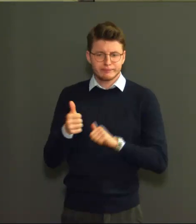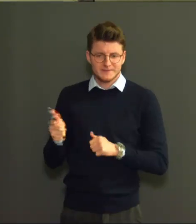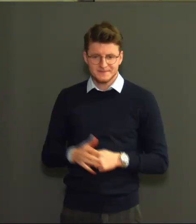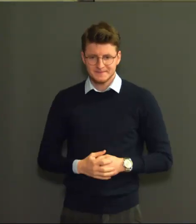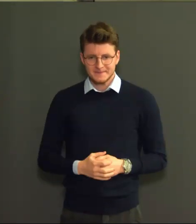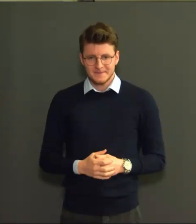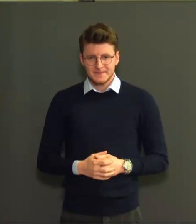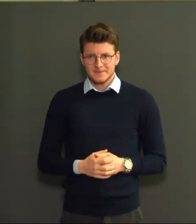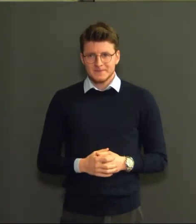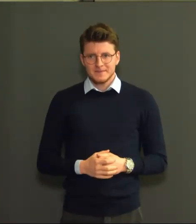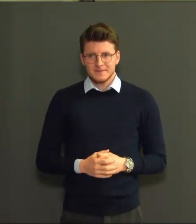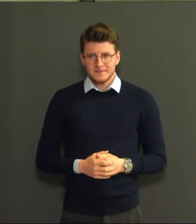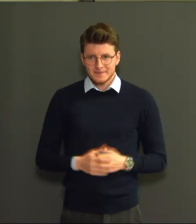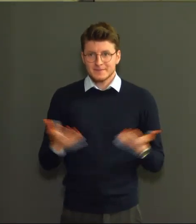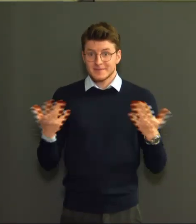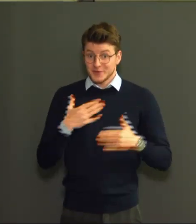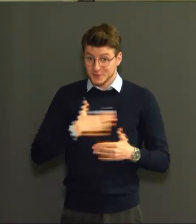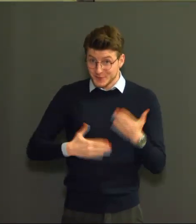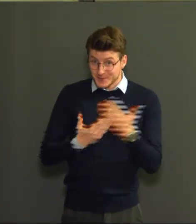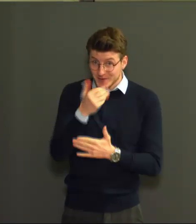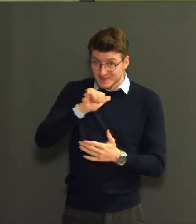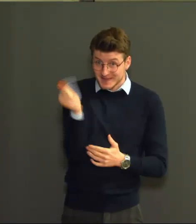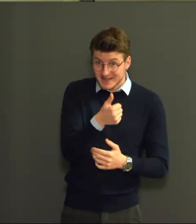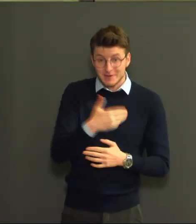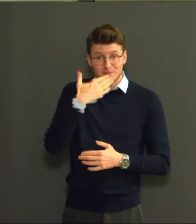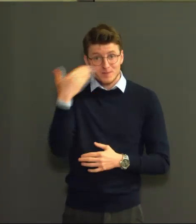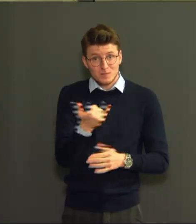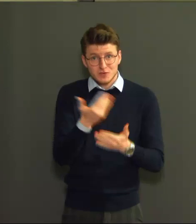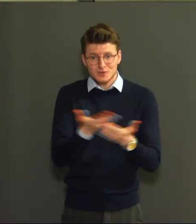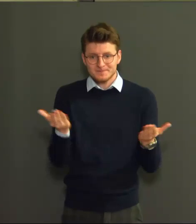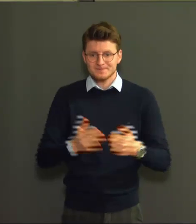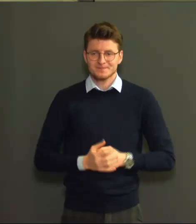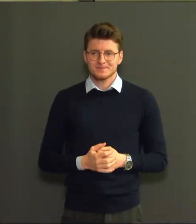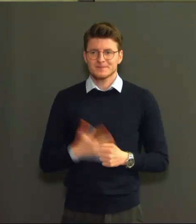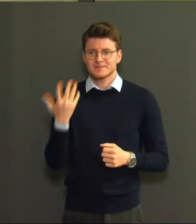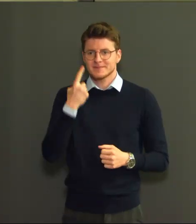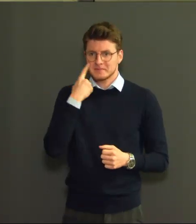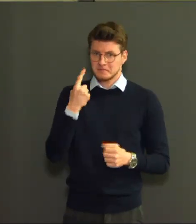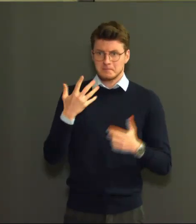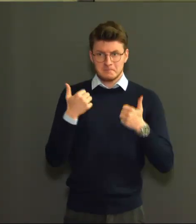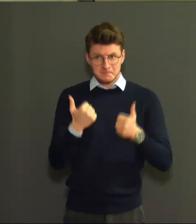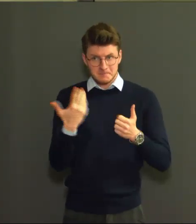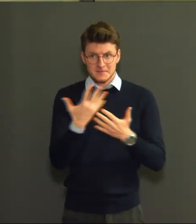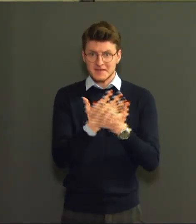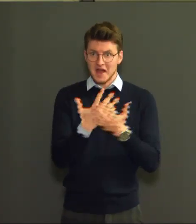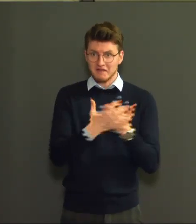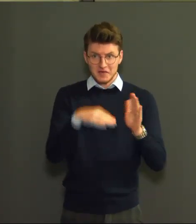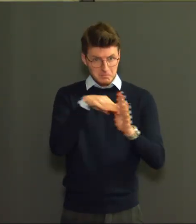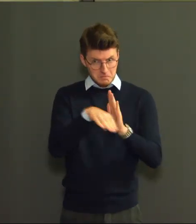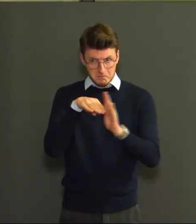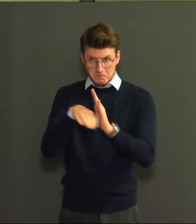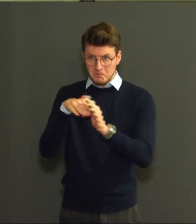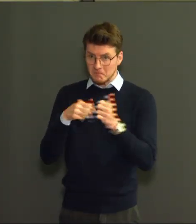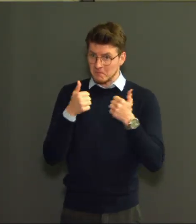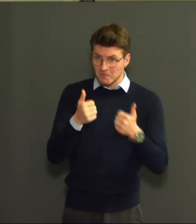Goedemorgen iedereen, bonjour tout le monde. De gunstige evolutie van de coronacijfers blijft doorzetten.